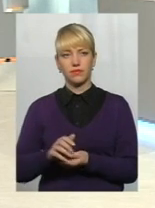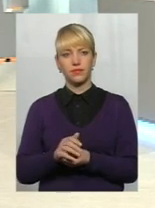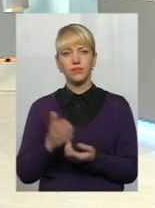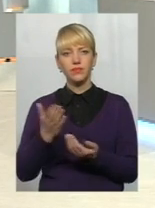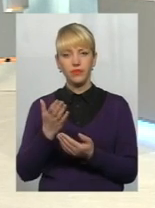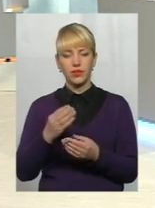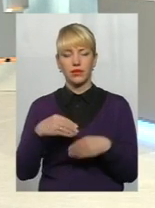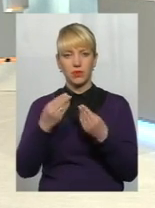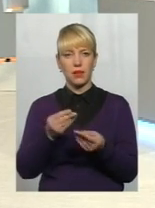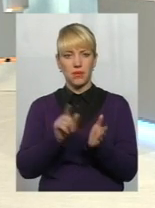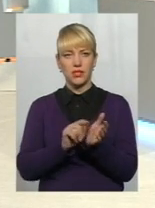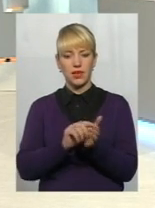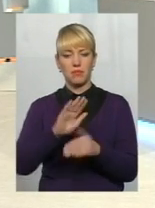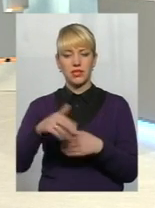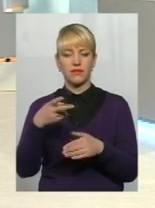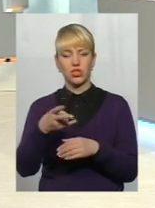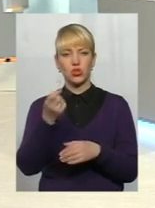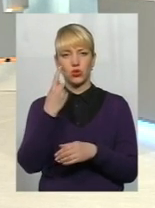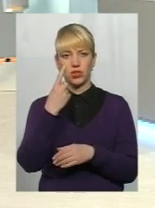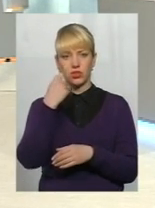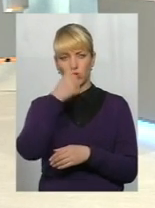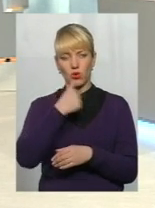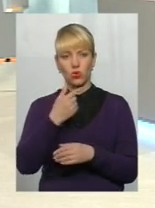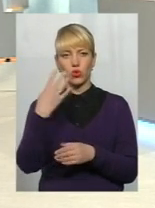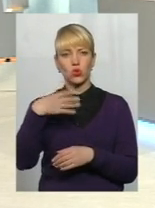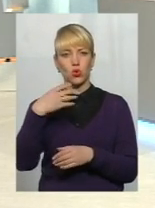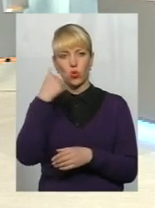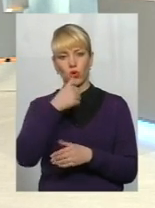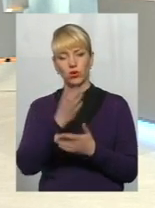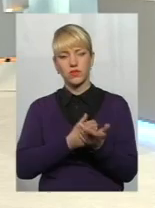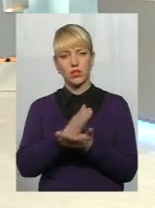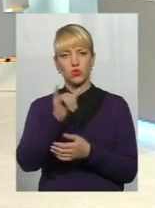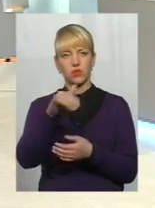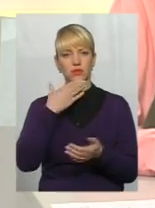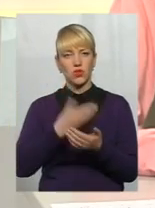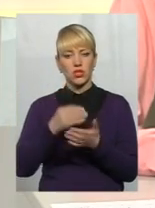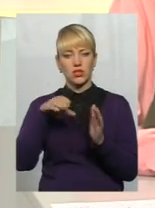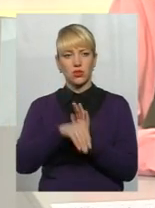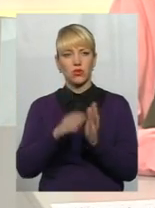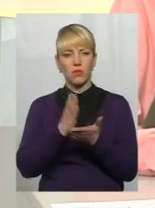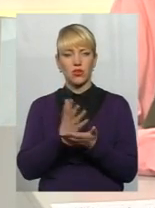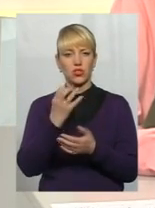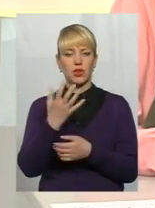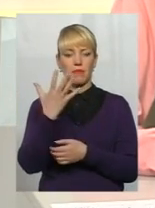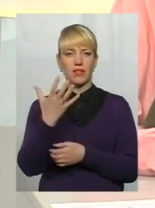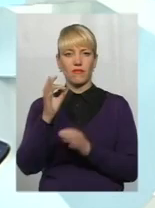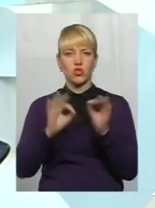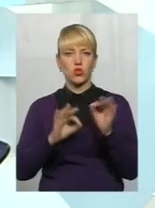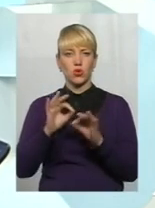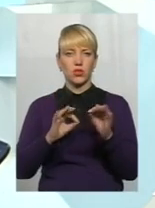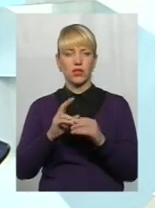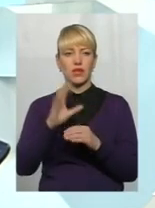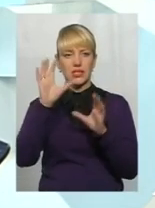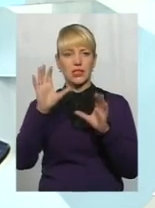яким призначена пенсія після 2011 року, 40 років стажу, то вони в своїй складовій ще мають 5% за